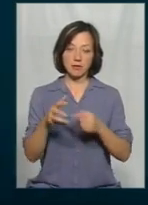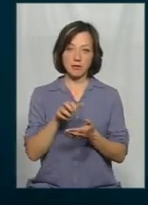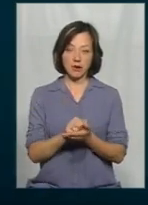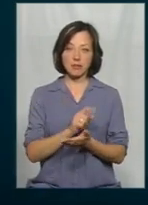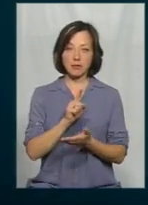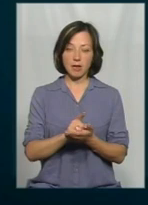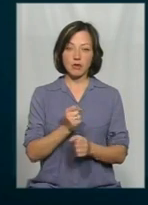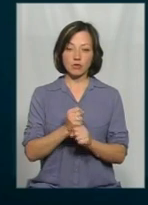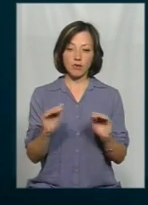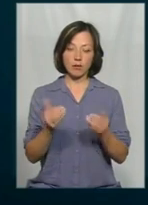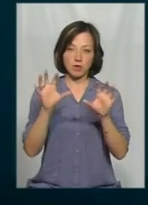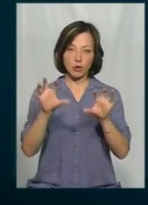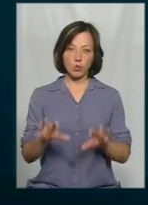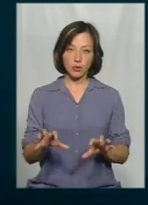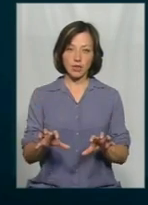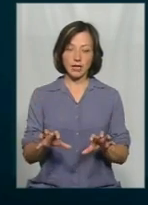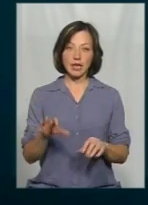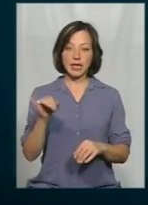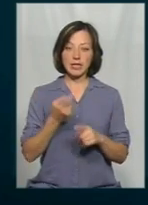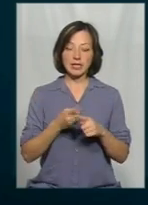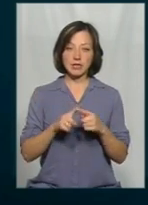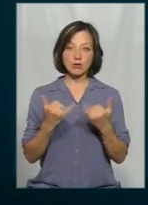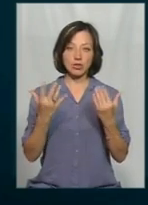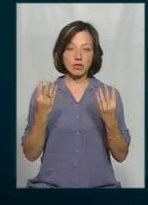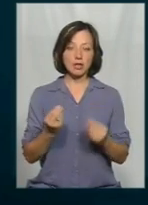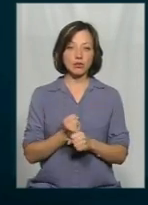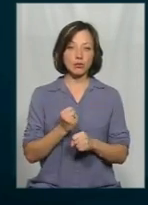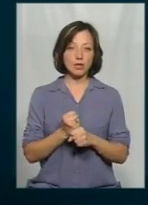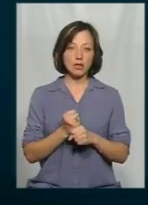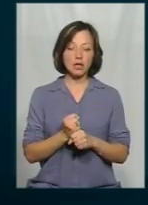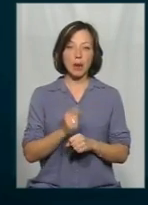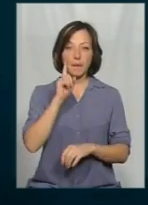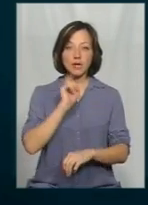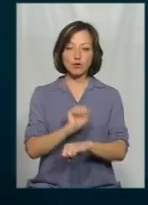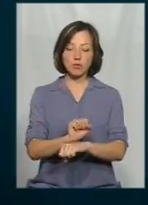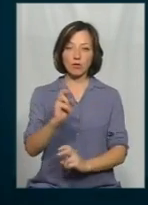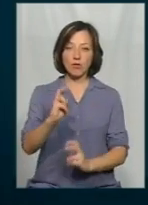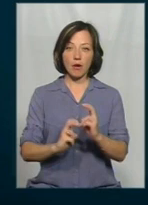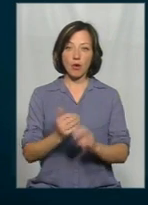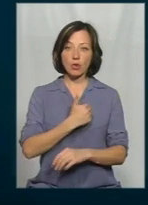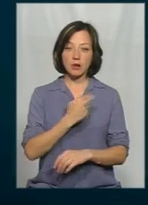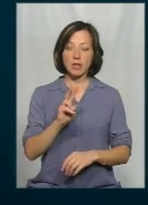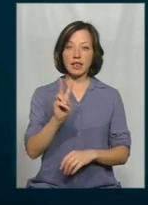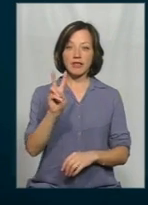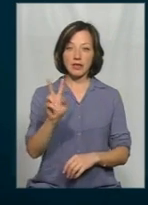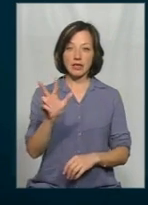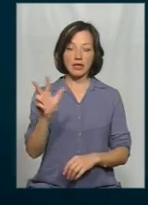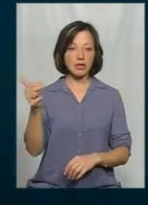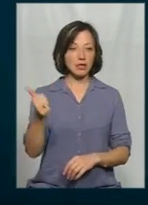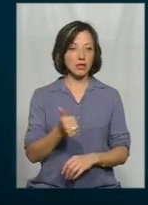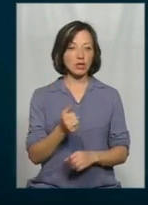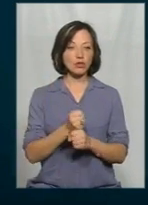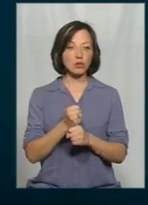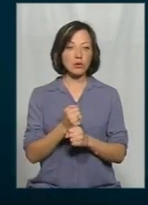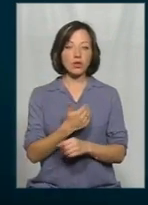вона має працювати в рамках закону. І на сьогоднішній день, якби вони зробили призупинку фабрики, хоча б на 2-3 неділі, щоб